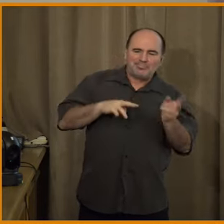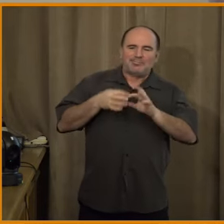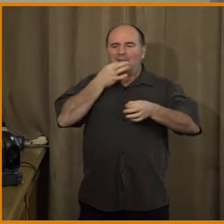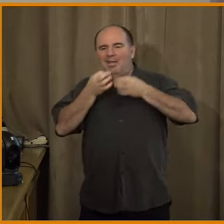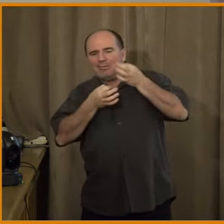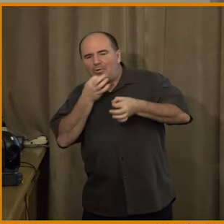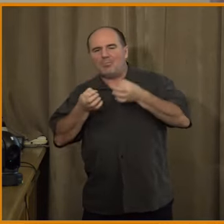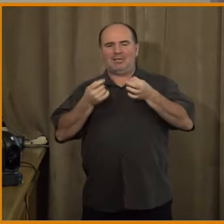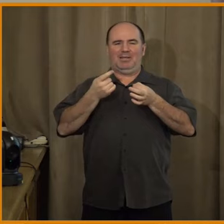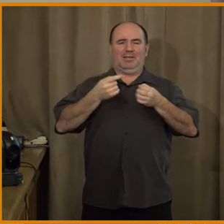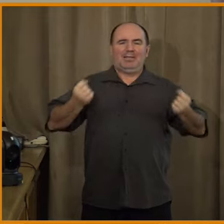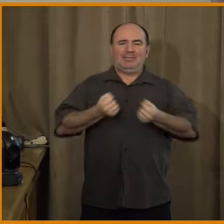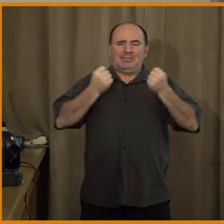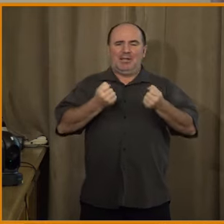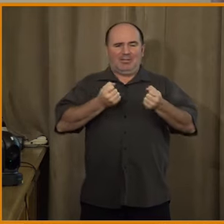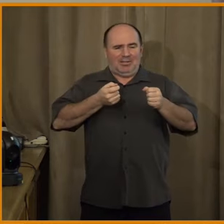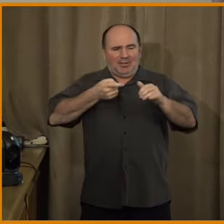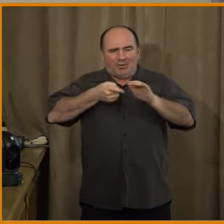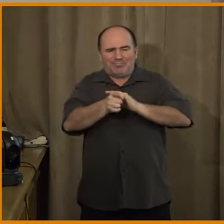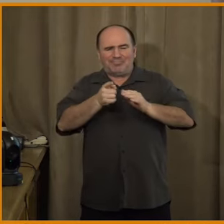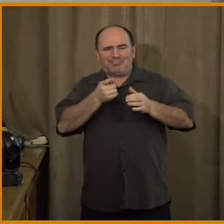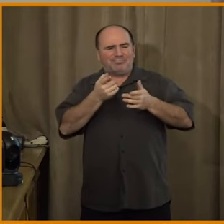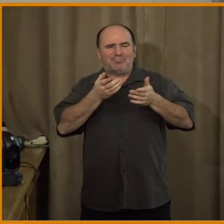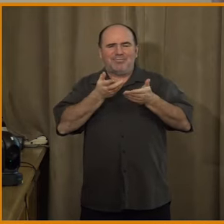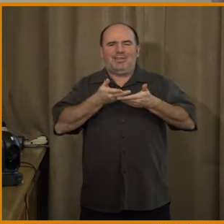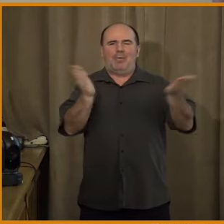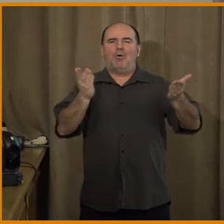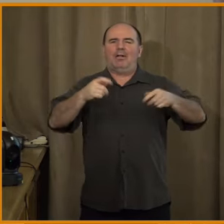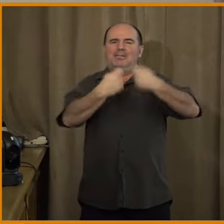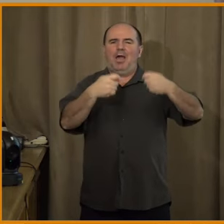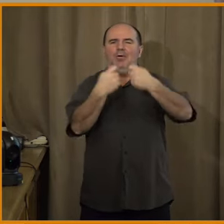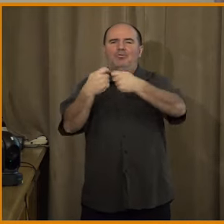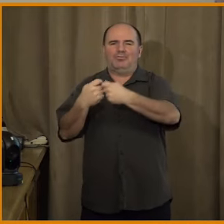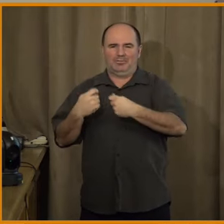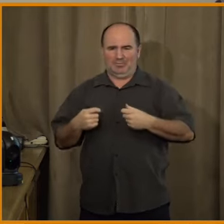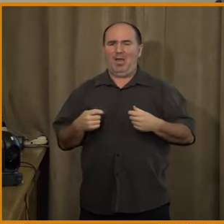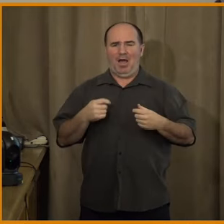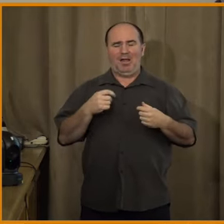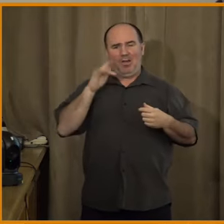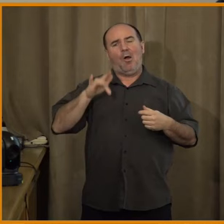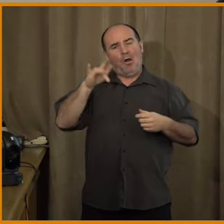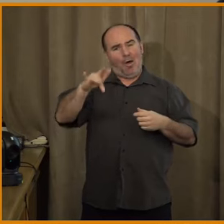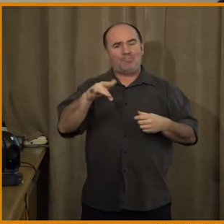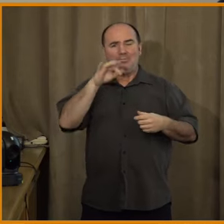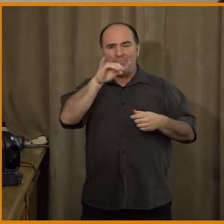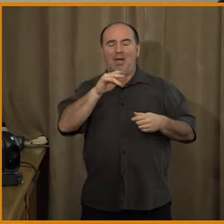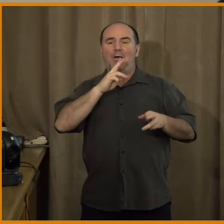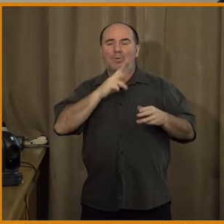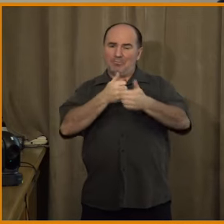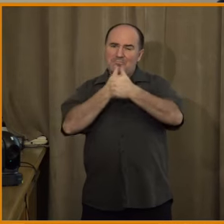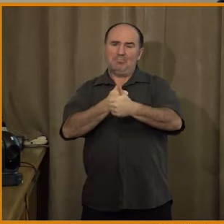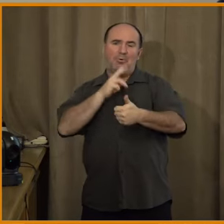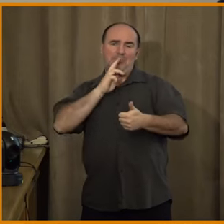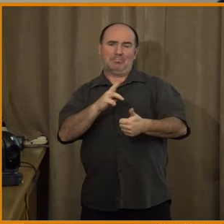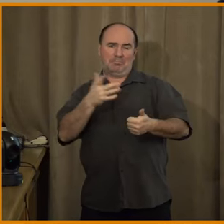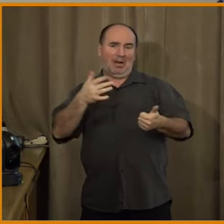podrývání důvěry v demokracie. A tady tyto narativy, jakési interpretace reality, častokrát mají pravdivé jádro. Ostatně tady tohle se psalo i v tom prvním